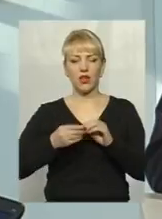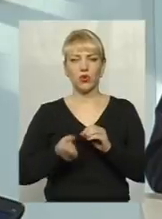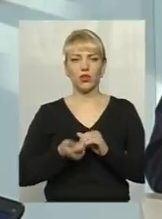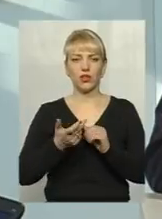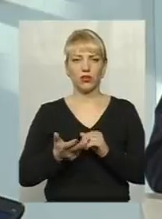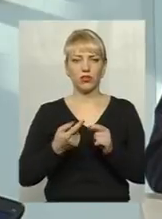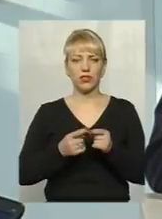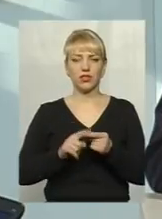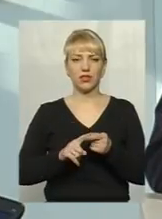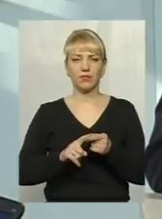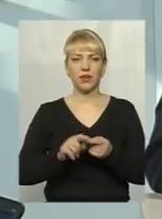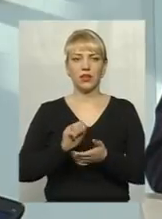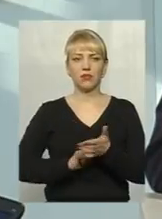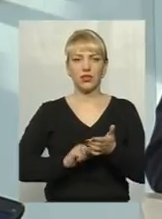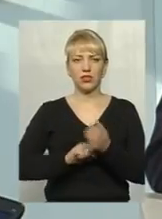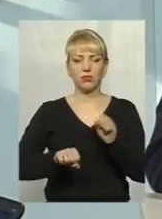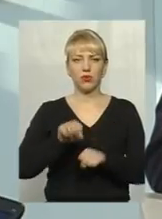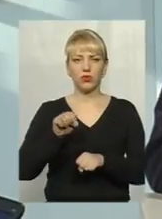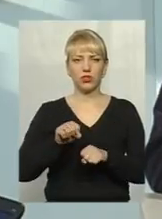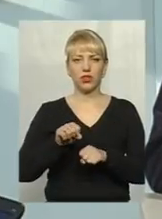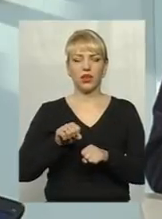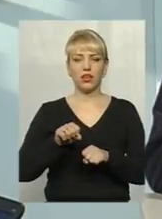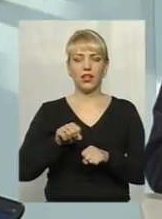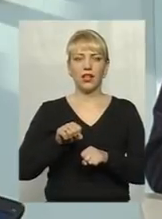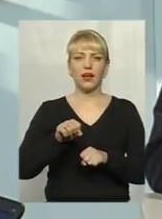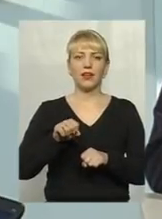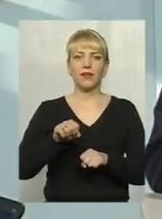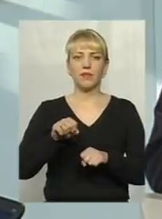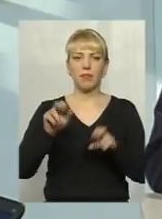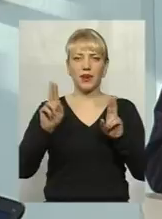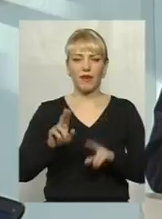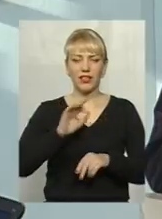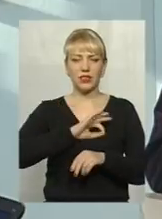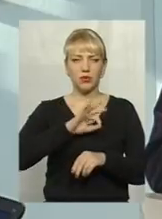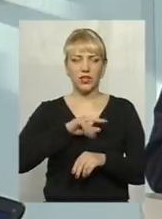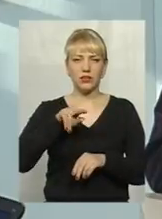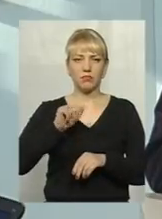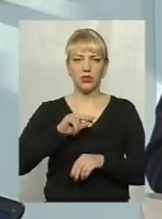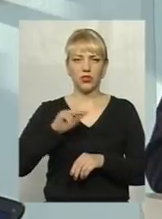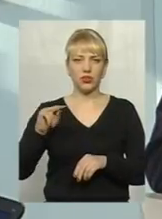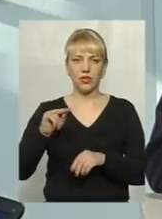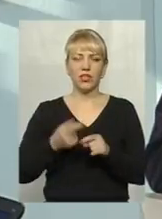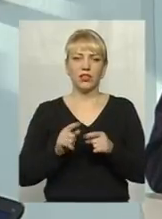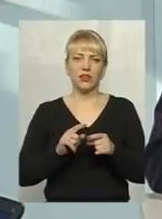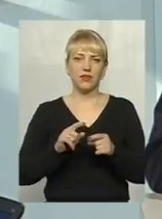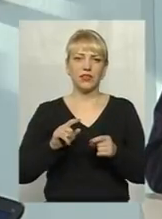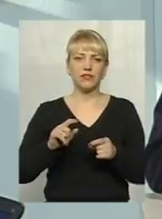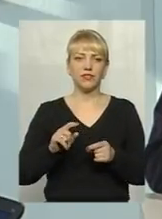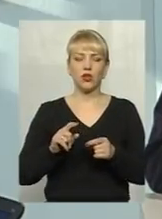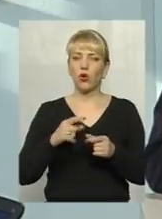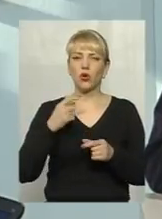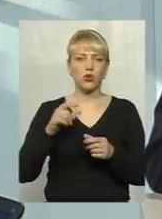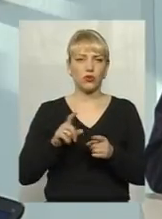причина порушення правил експлуатації пічного опалення. Саме печі. приватному секторі, особливо